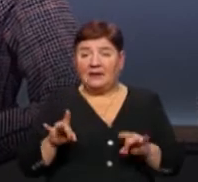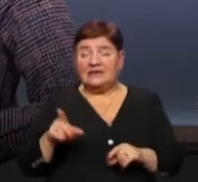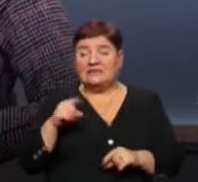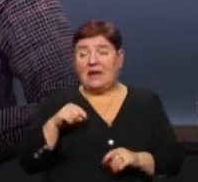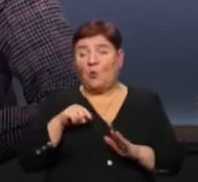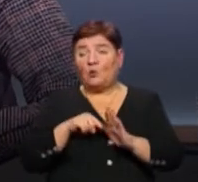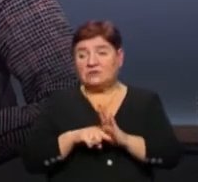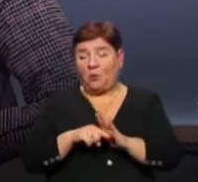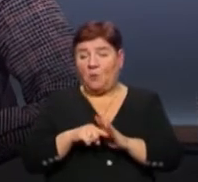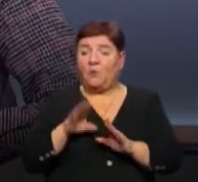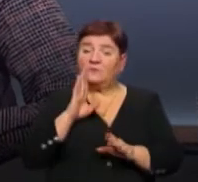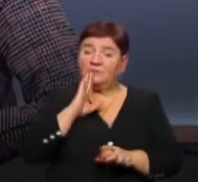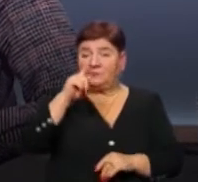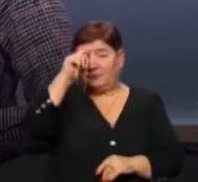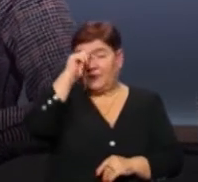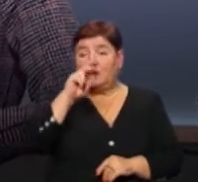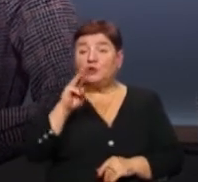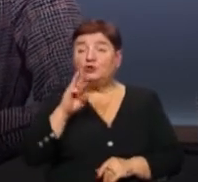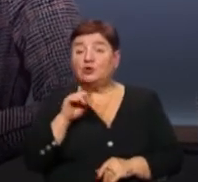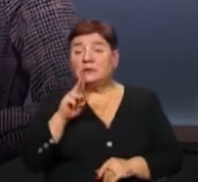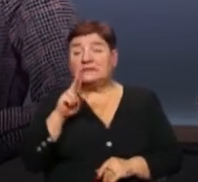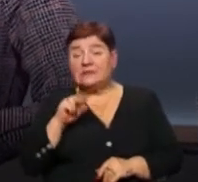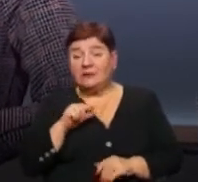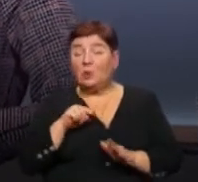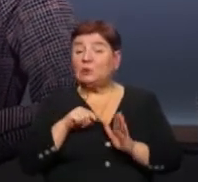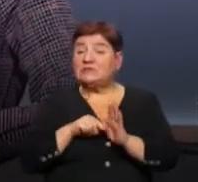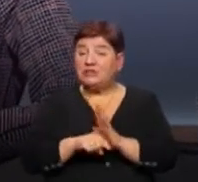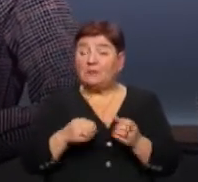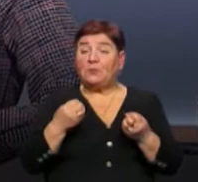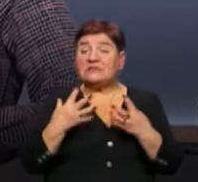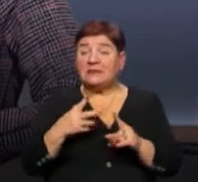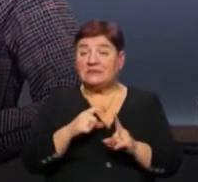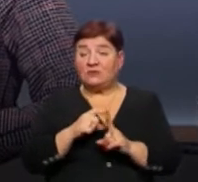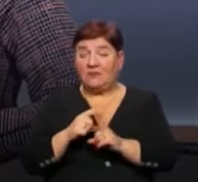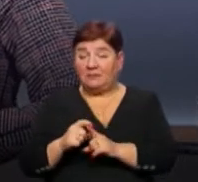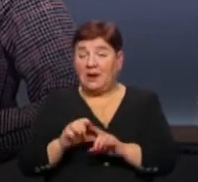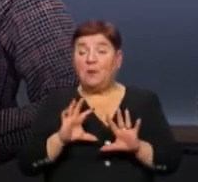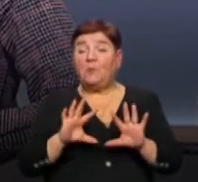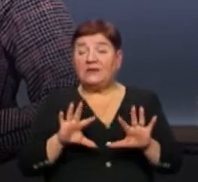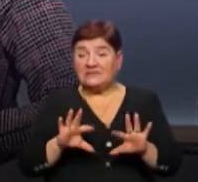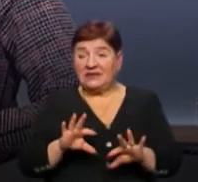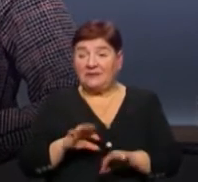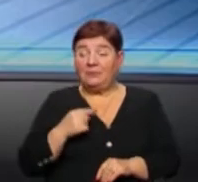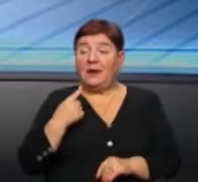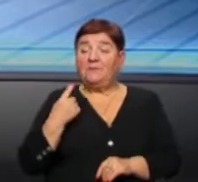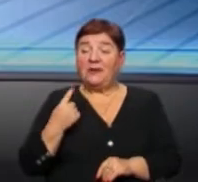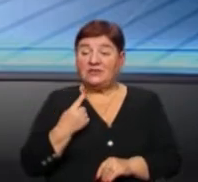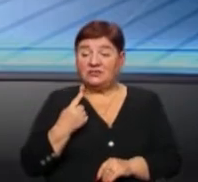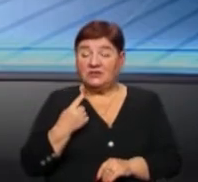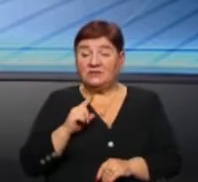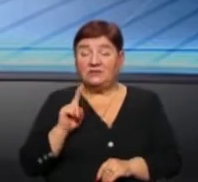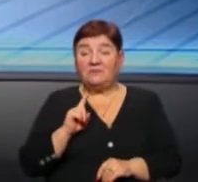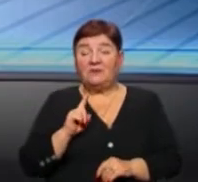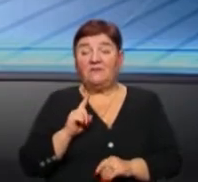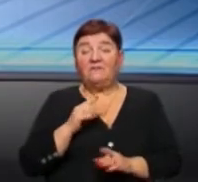реклама за ознакою статті. Що це означає? Щоб простими словами пояснити глядачам. Ну, перш ніж відповісти на